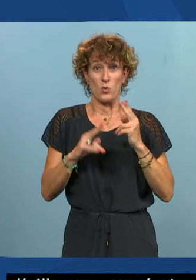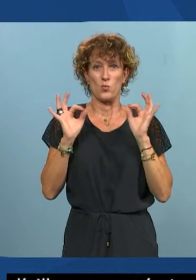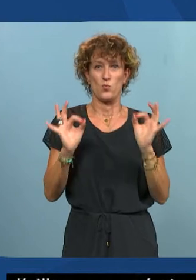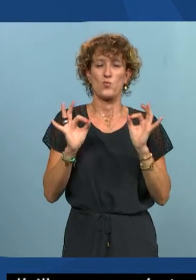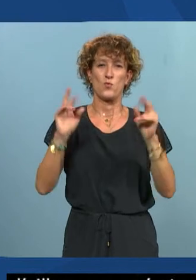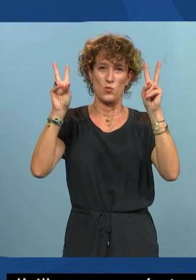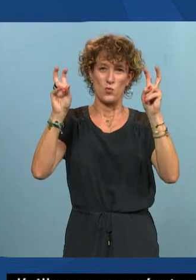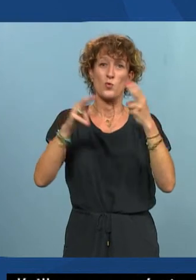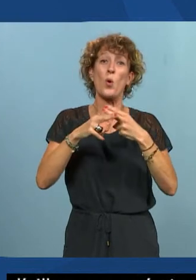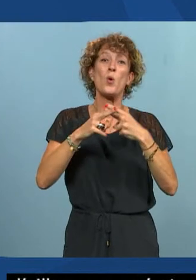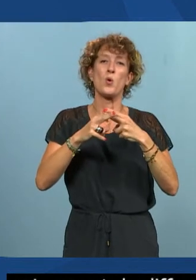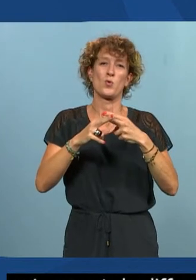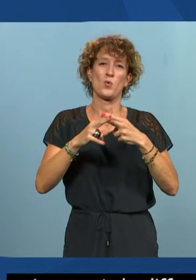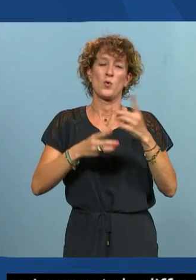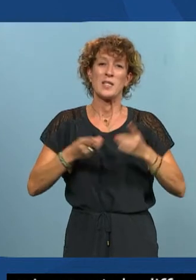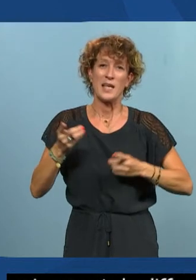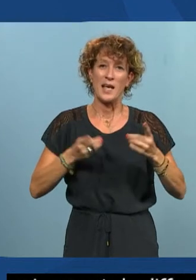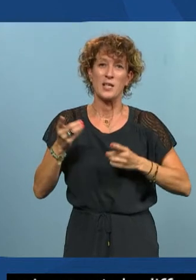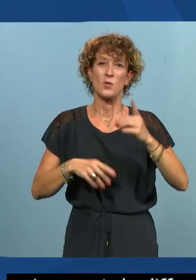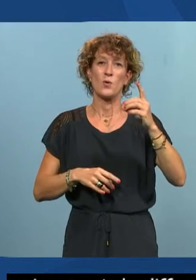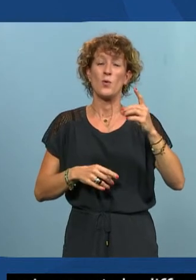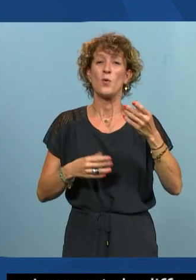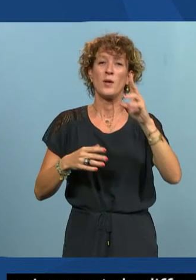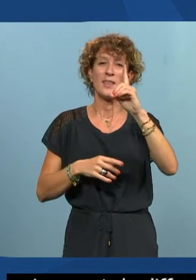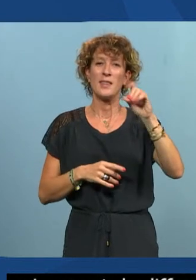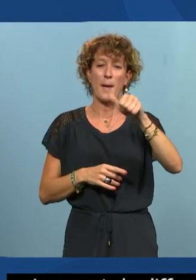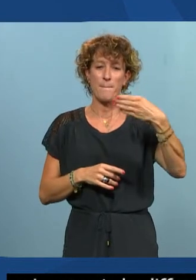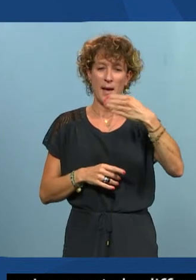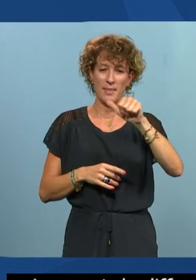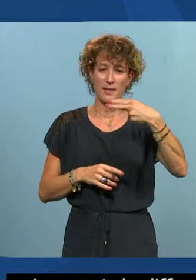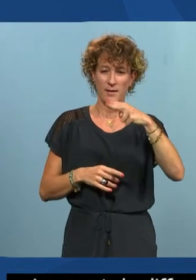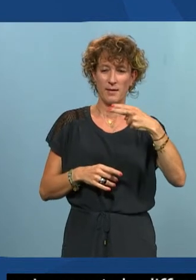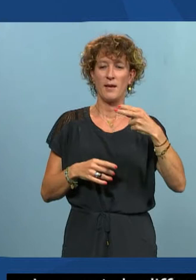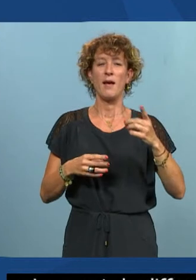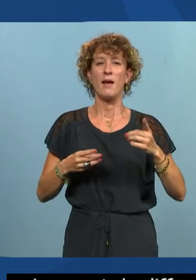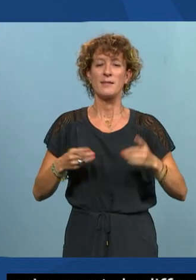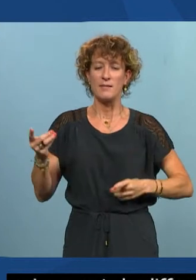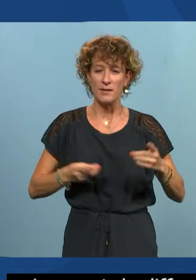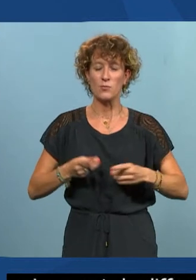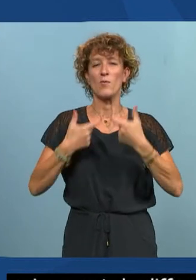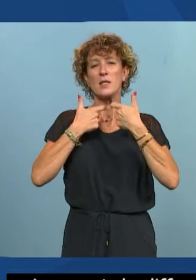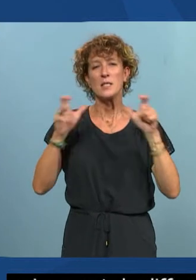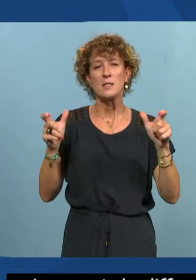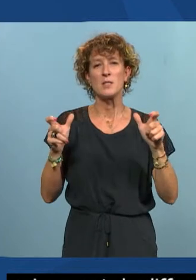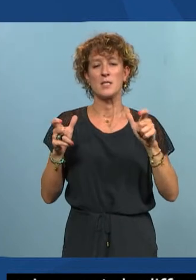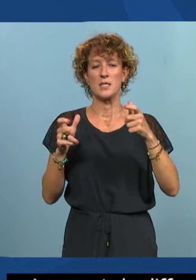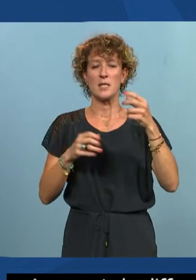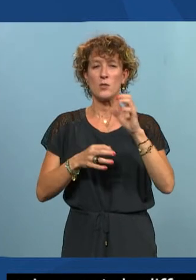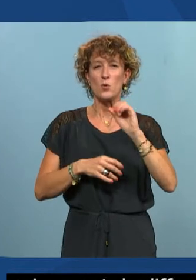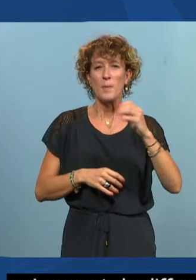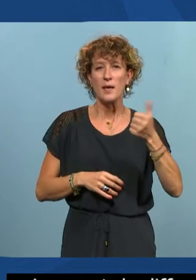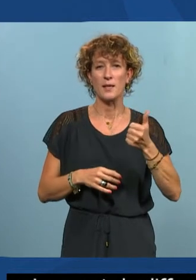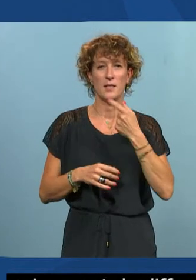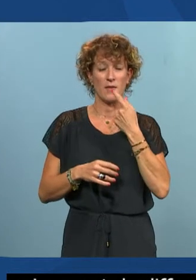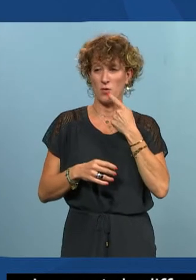accessibilité numérique. Daman, c'est Direction de'audiovisuel, du multimédia et de l'accessibilité numérique. Donc voilà, c'est un ensemble de dispositifs, de